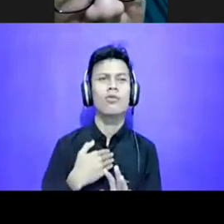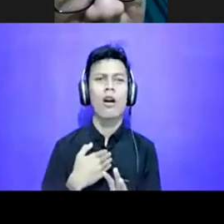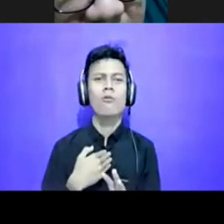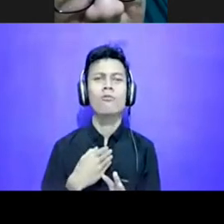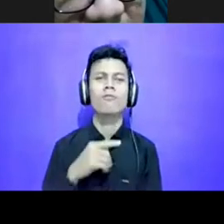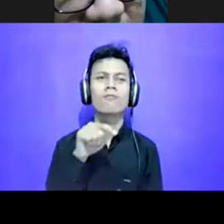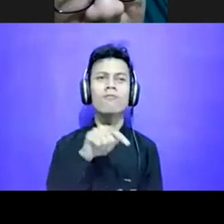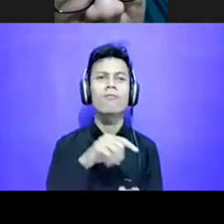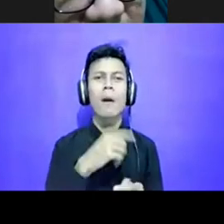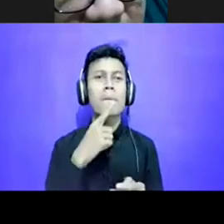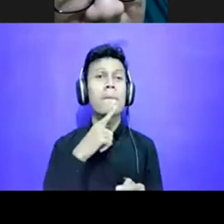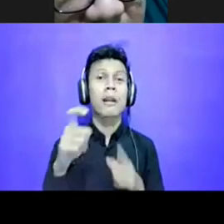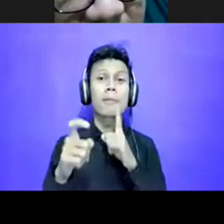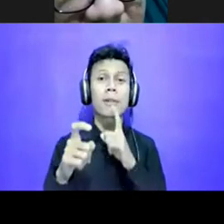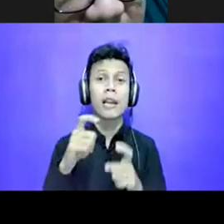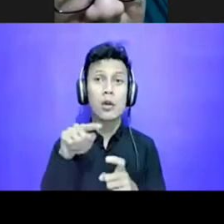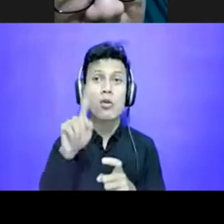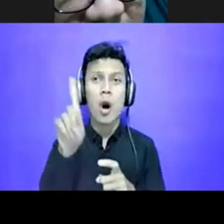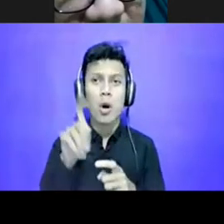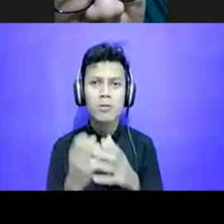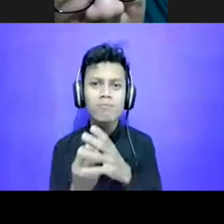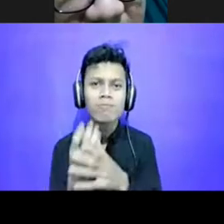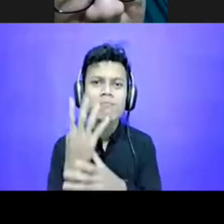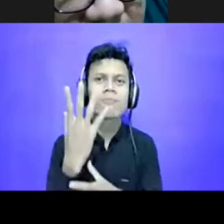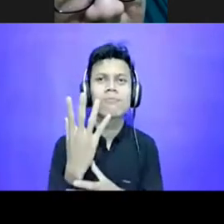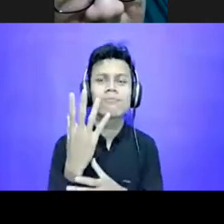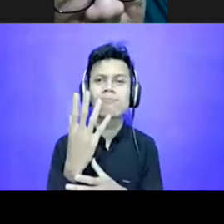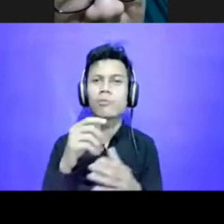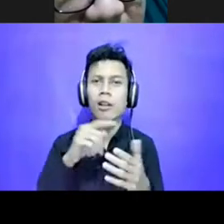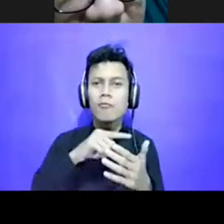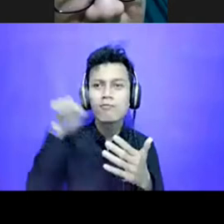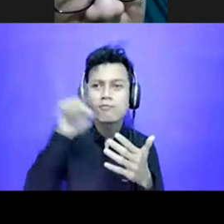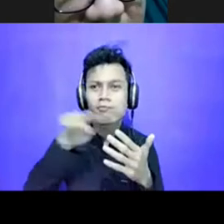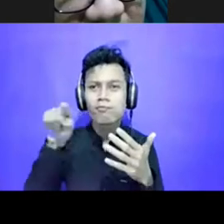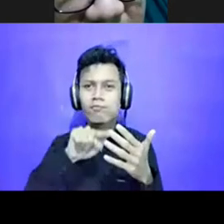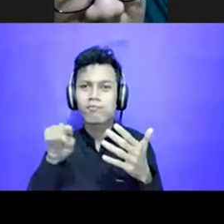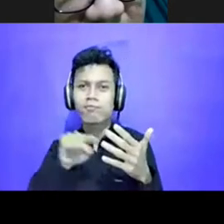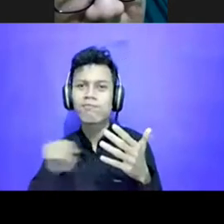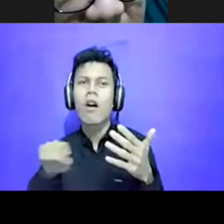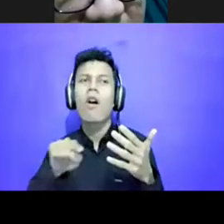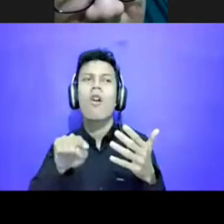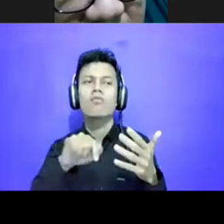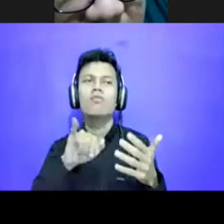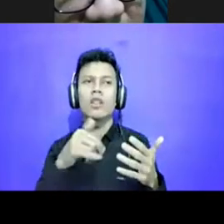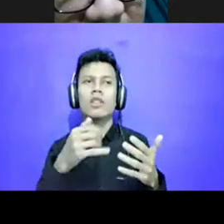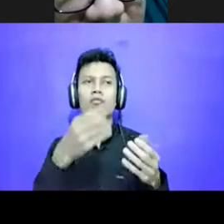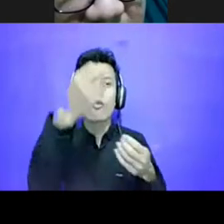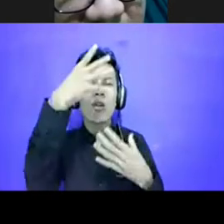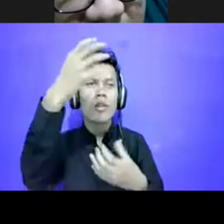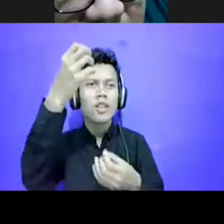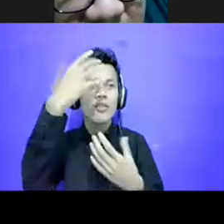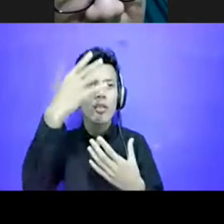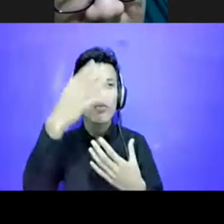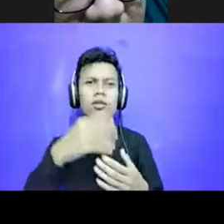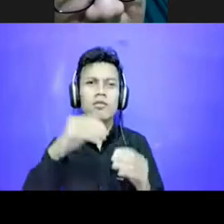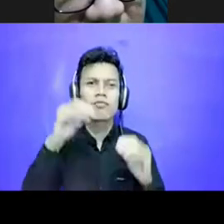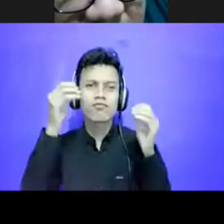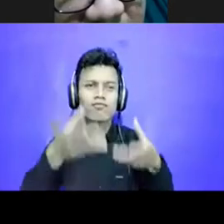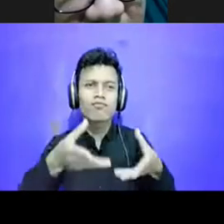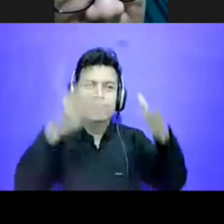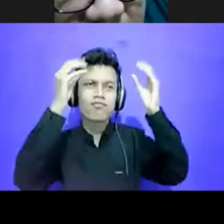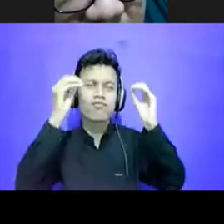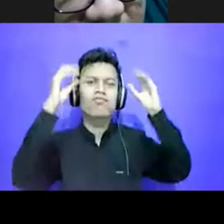-pertanyaan itu yang harus kita kembangkan, supaya bisa dapat banyak hal, banyak informasi dari, apa namanya,